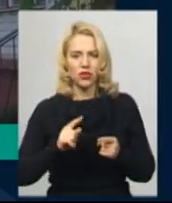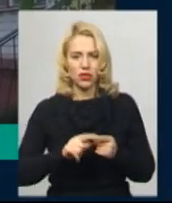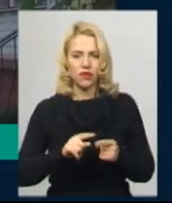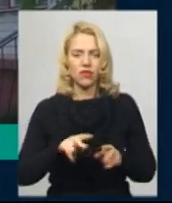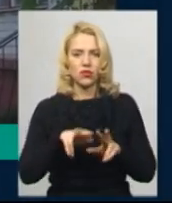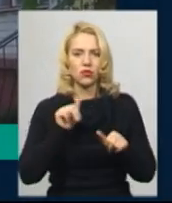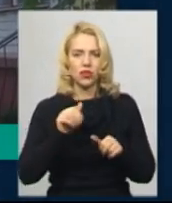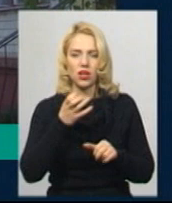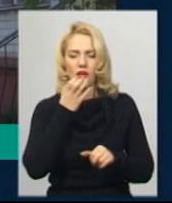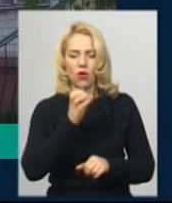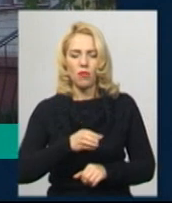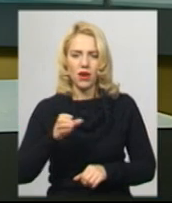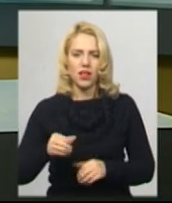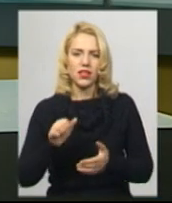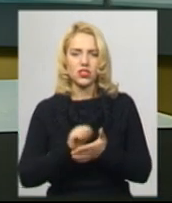комунікацій.